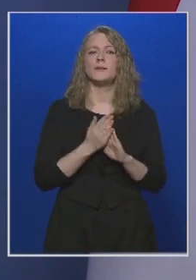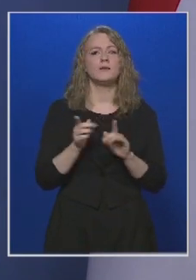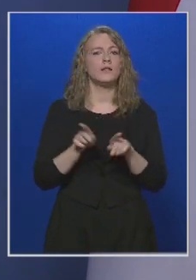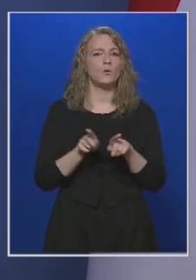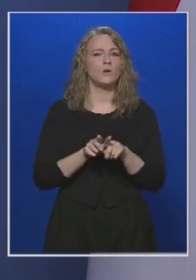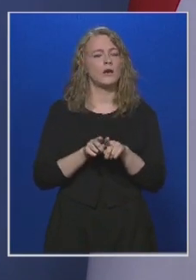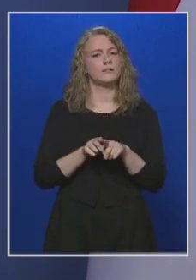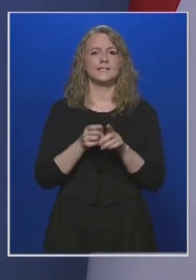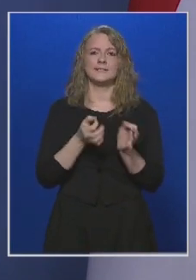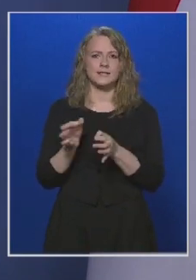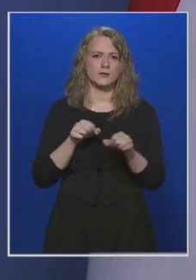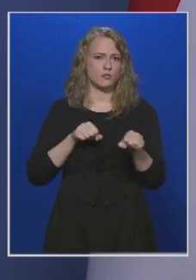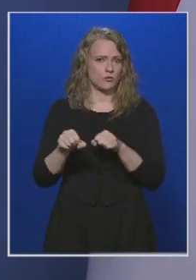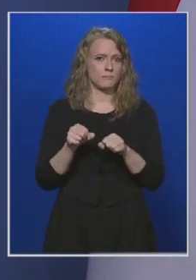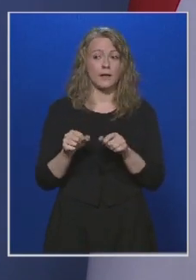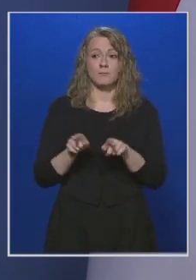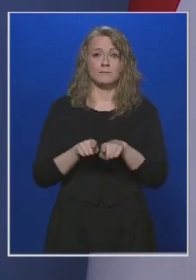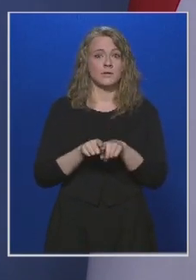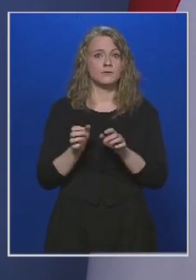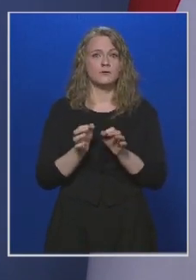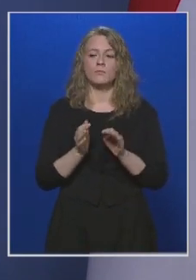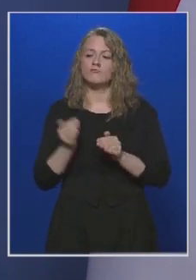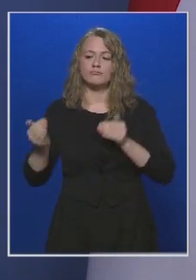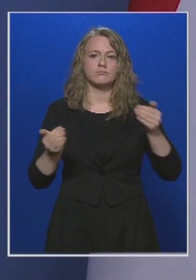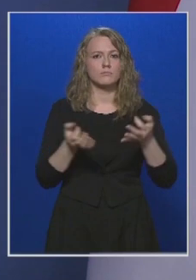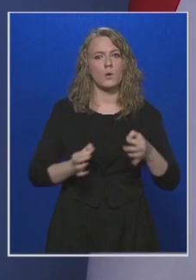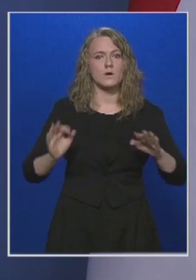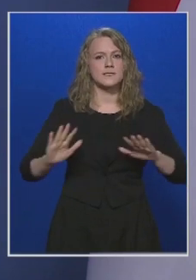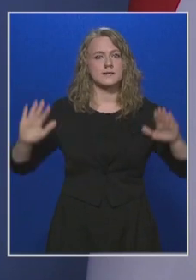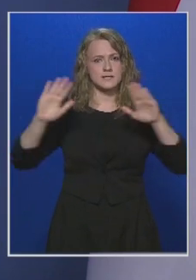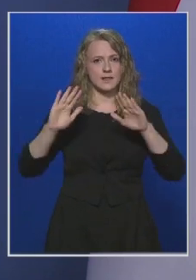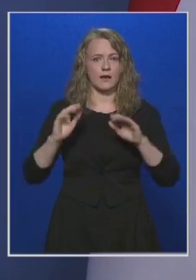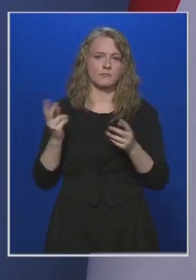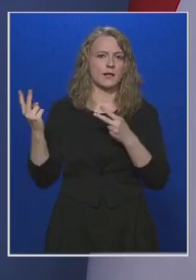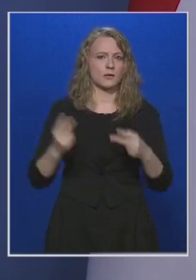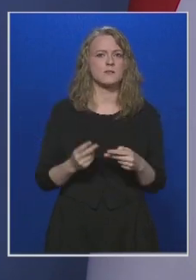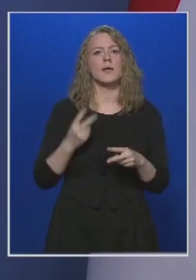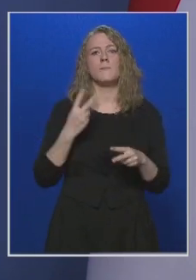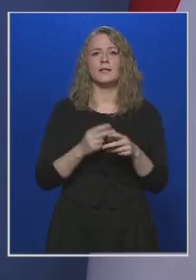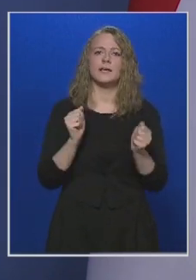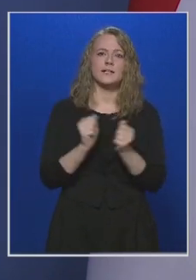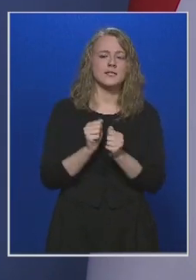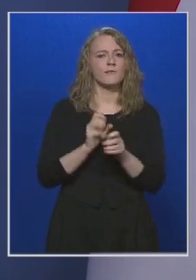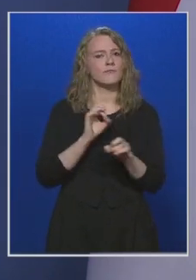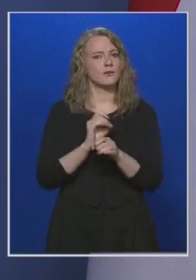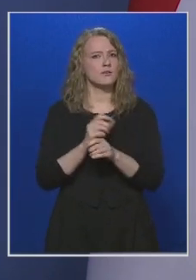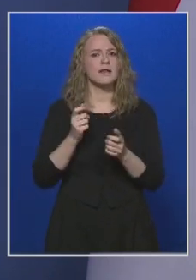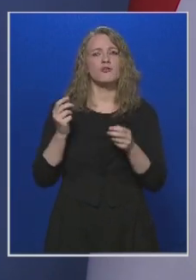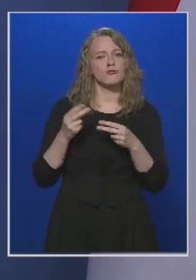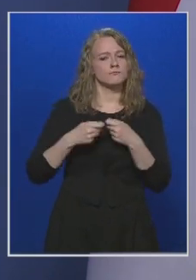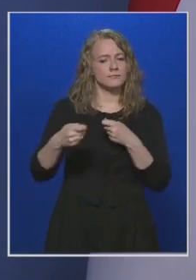intézkedést, amelyet a környező országok is meghoztak, azt a betegszámot tekintve, a fertőzés mértékét tekintve